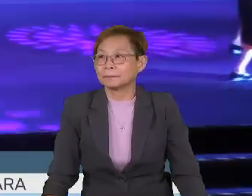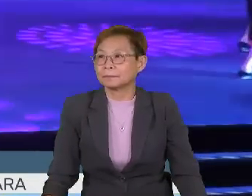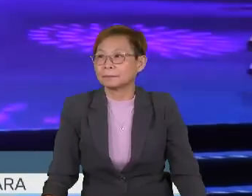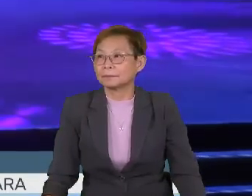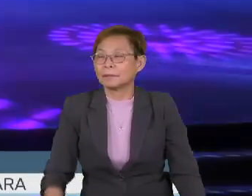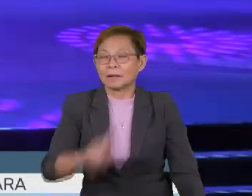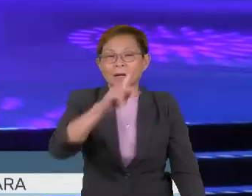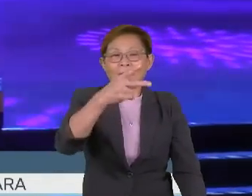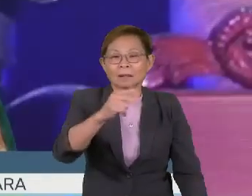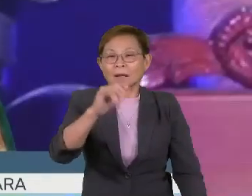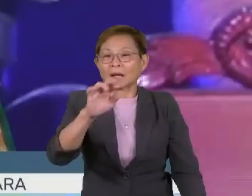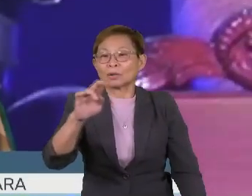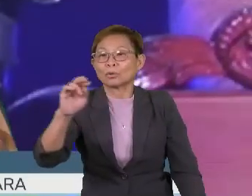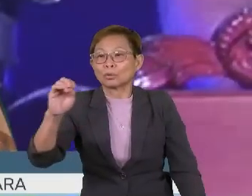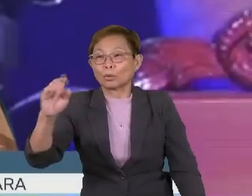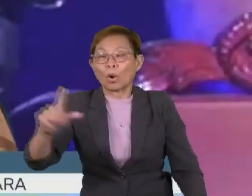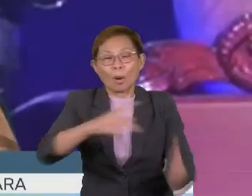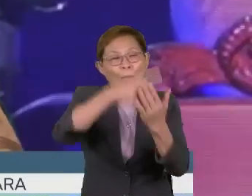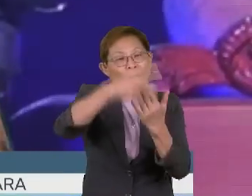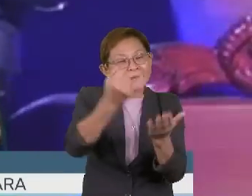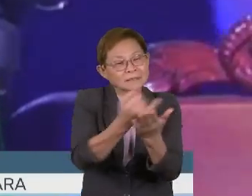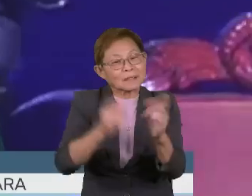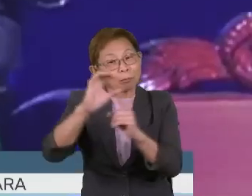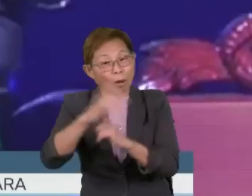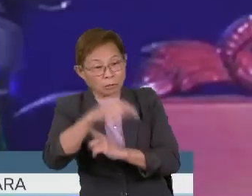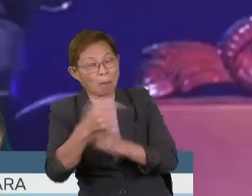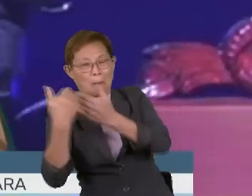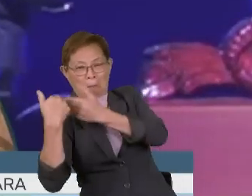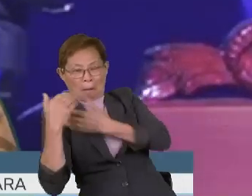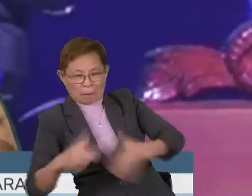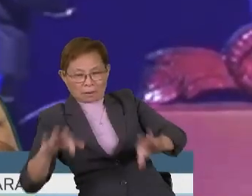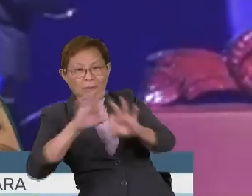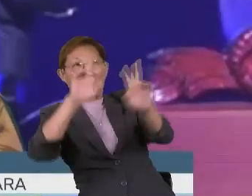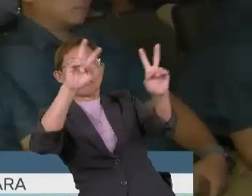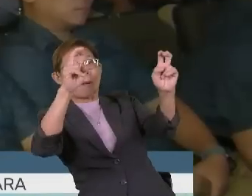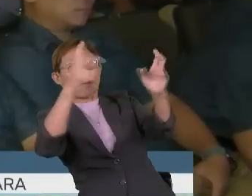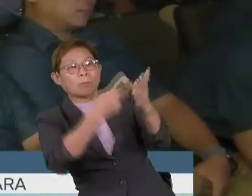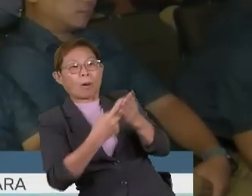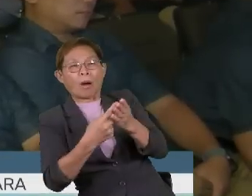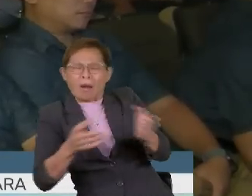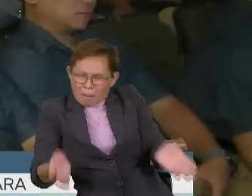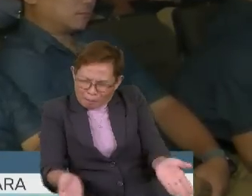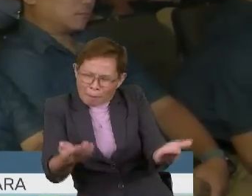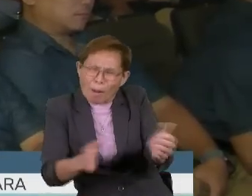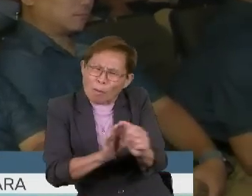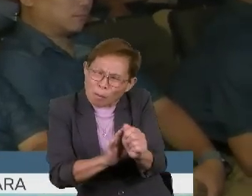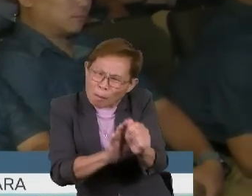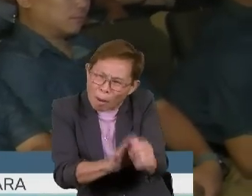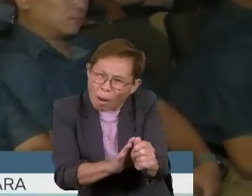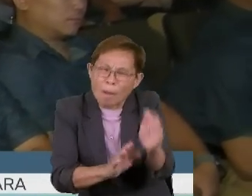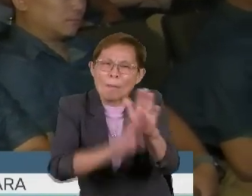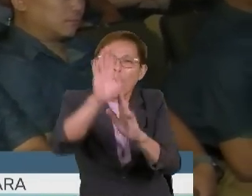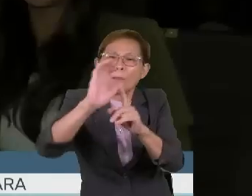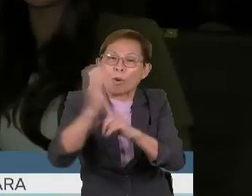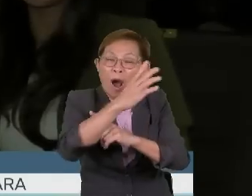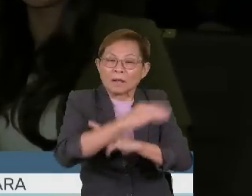Khairul berkata, program seni dan budaya juga berperanan penting dalam konteks perpaduan, menggalakkan pembangunan budaya dan